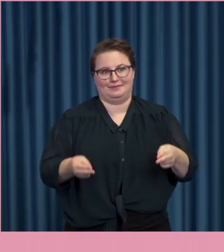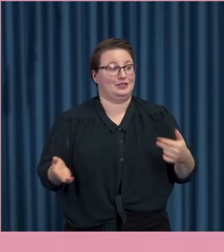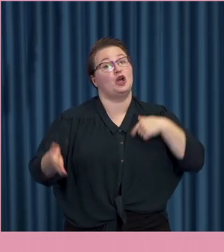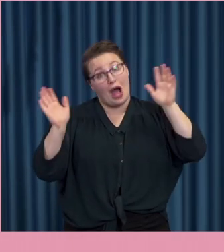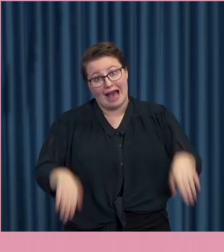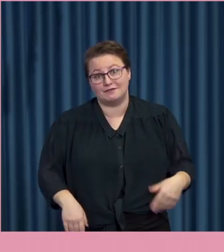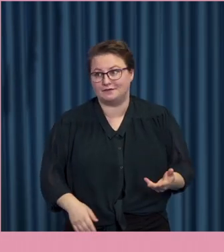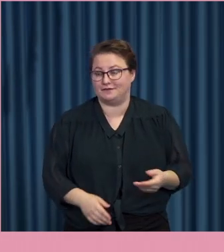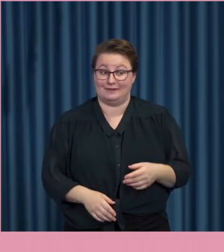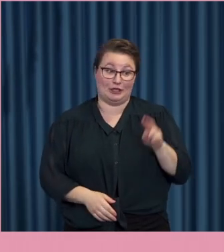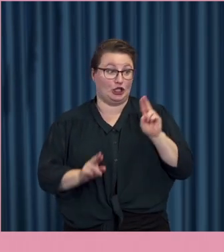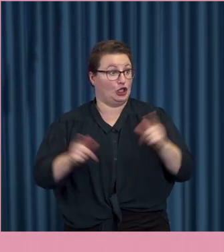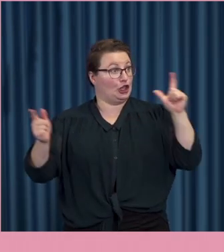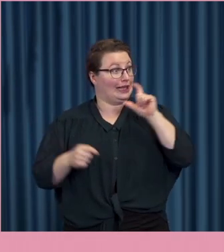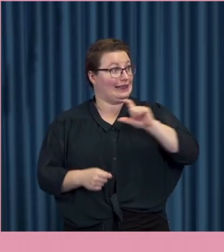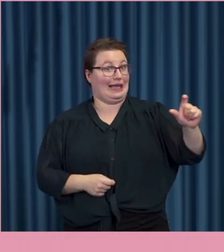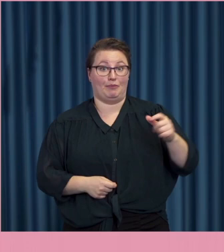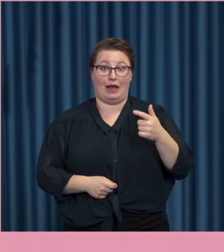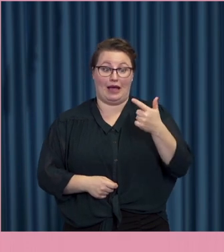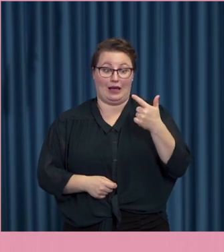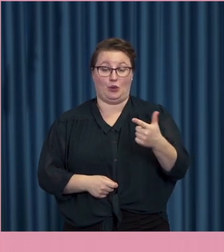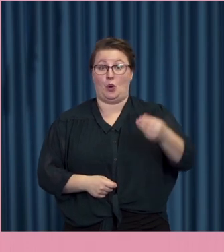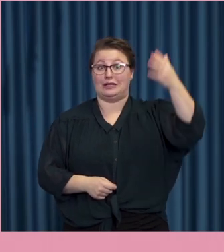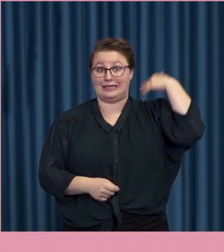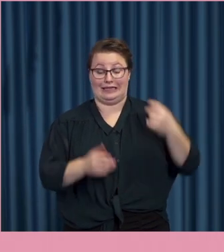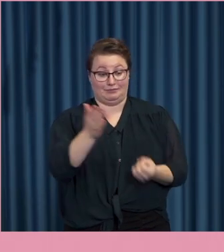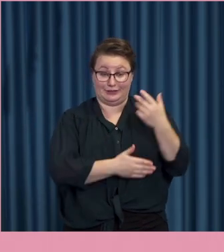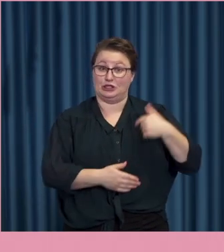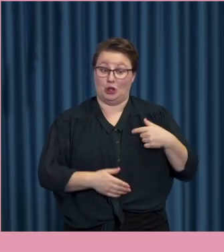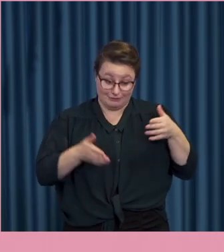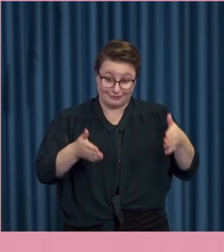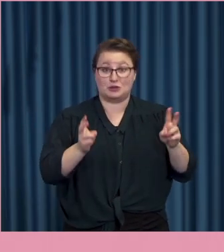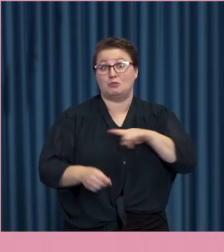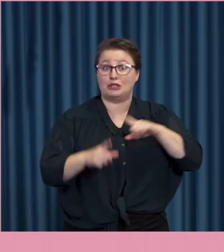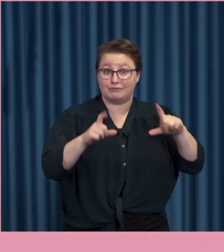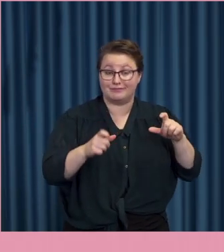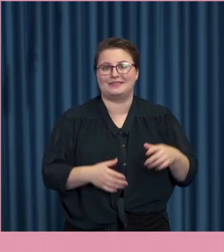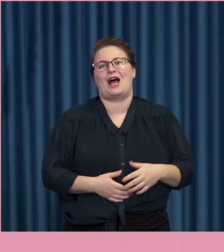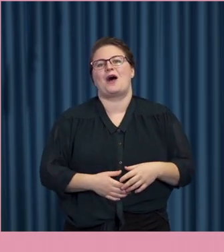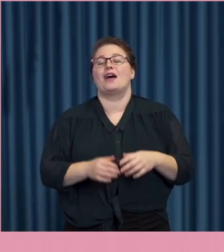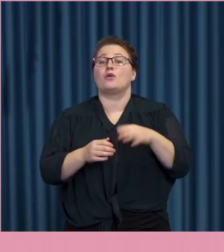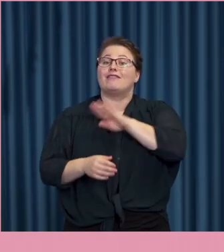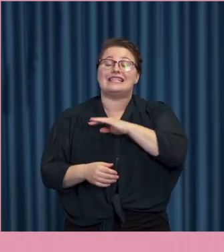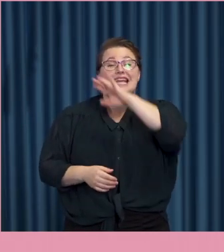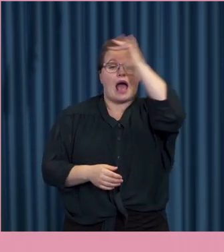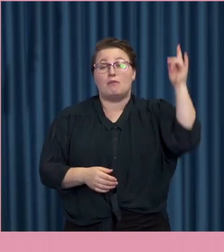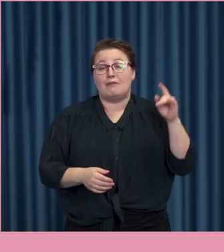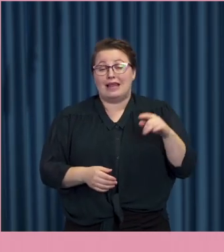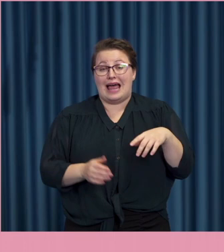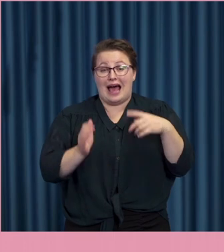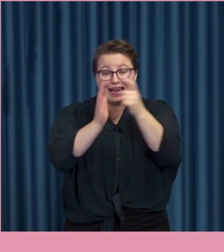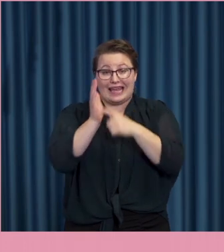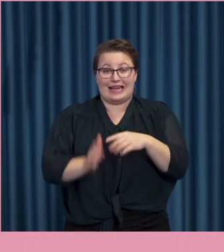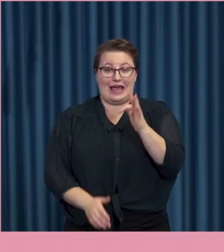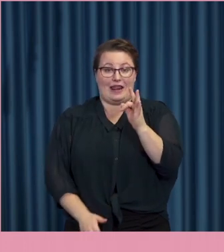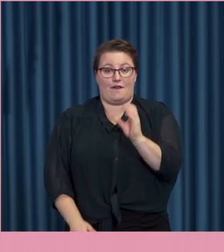pics. Ett nytt tema som dök upp för sju år sedan. Så det finns de här gamla reglerna. Förtal har fått dra ett